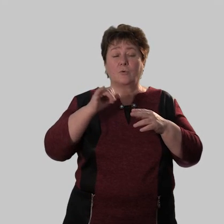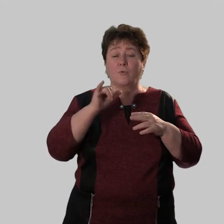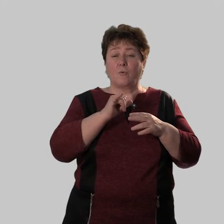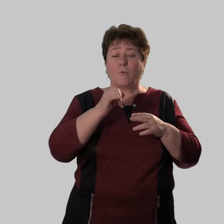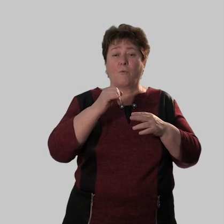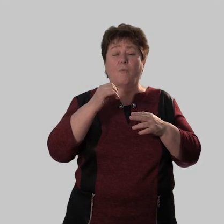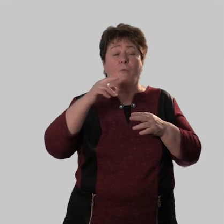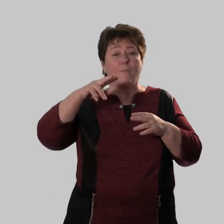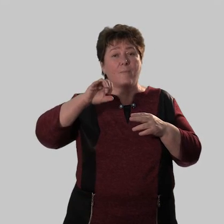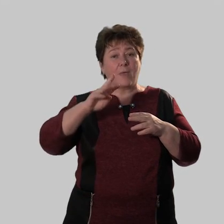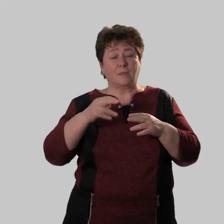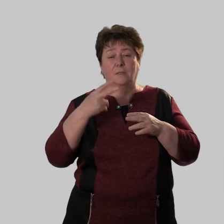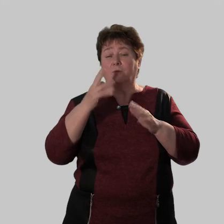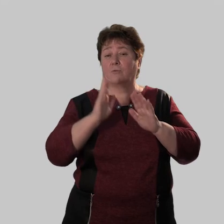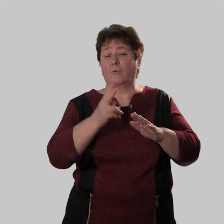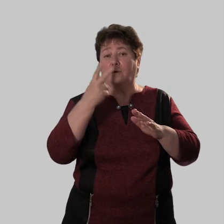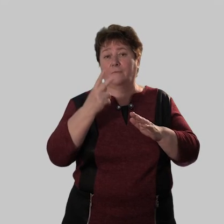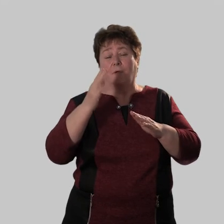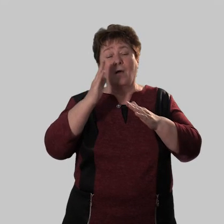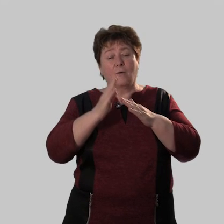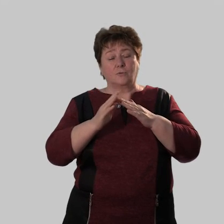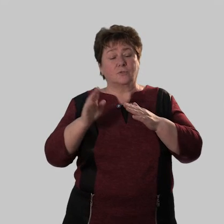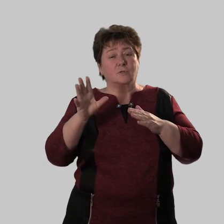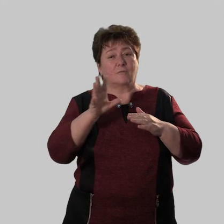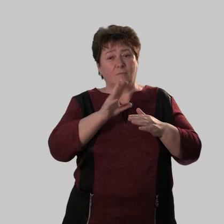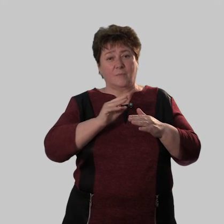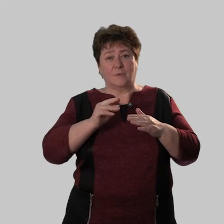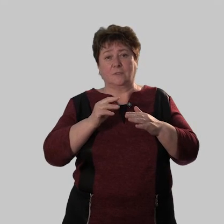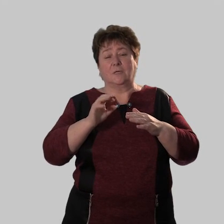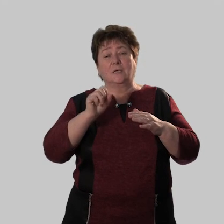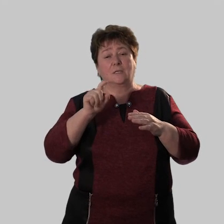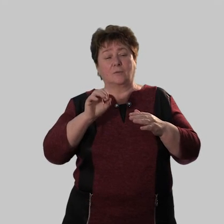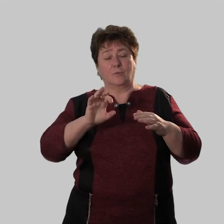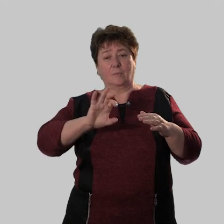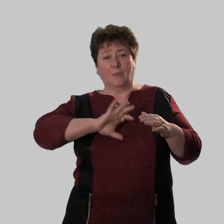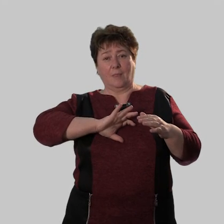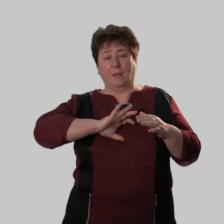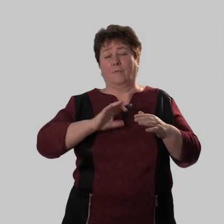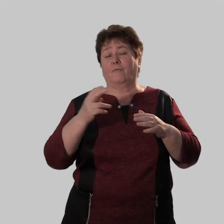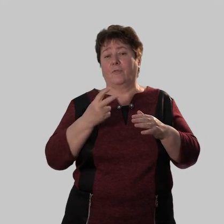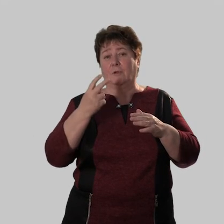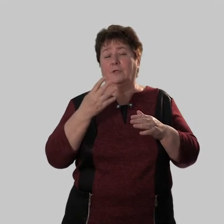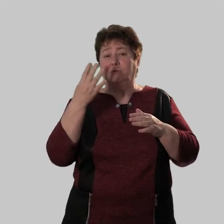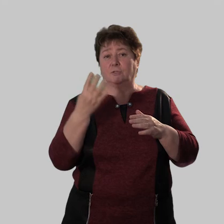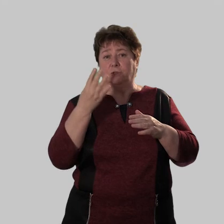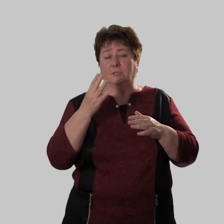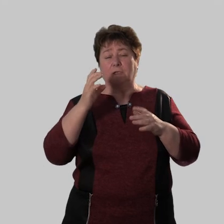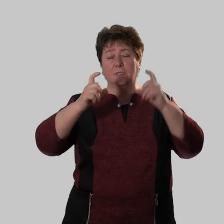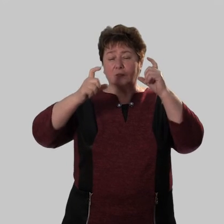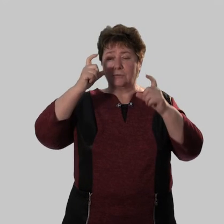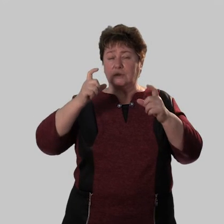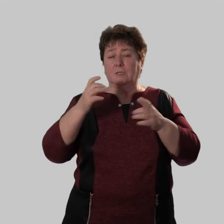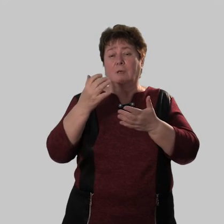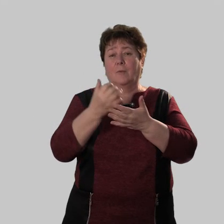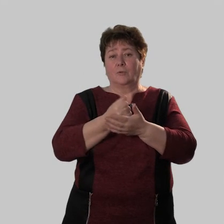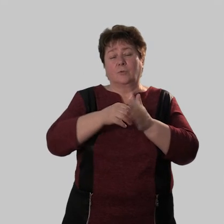у Пети только две и обе окончили школу с золотой медалью. Второе. Четыре